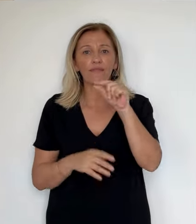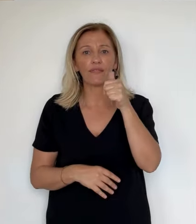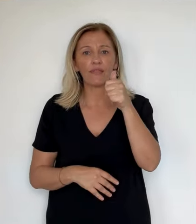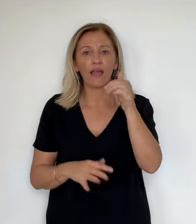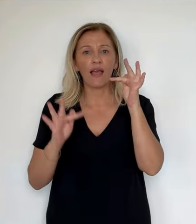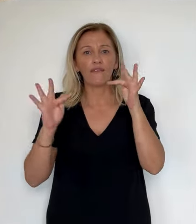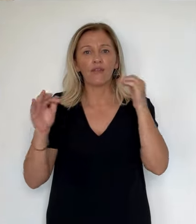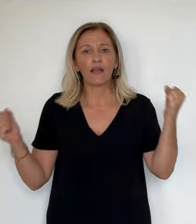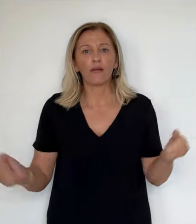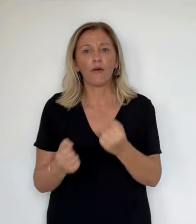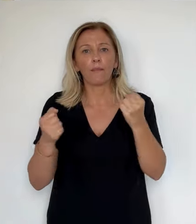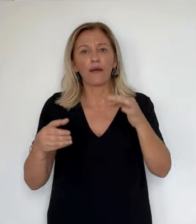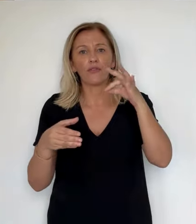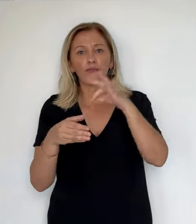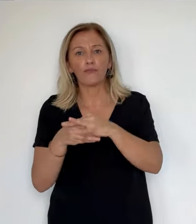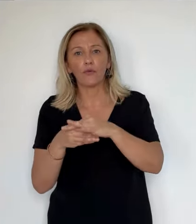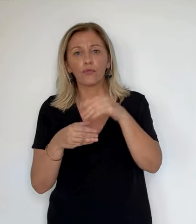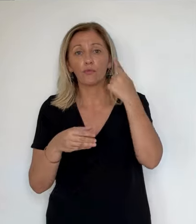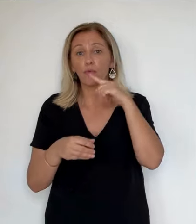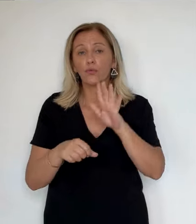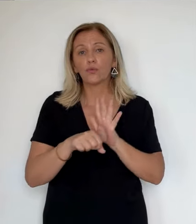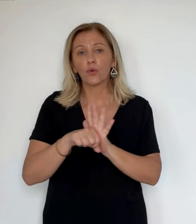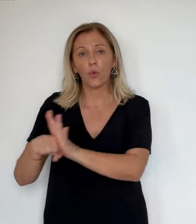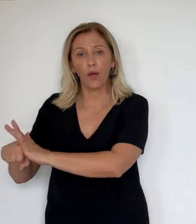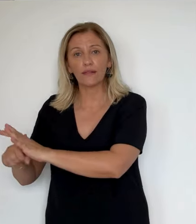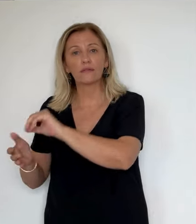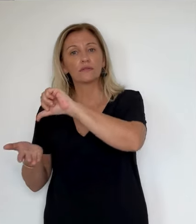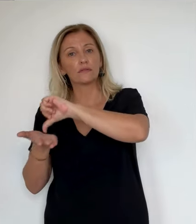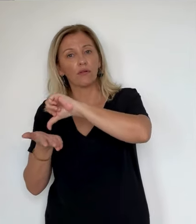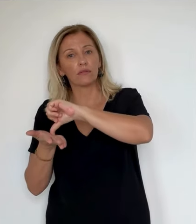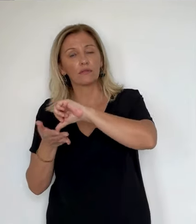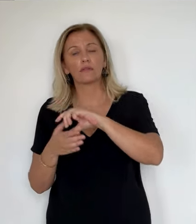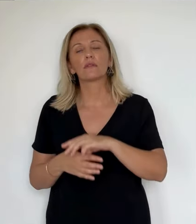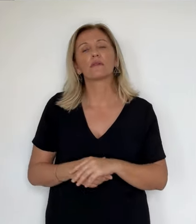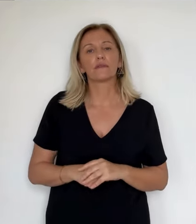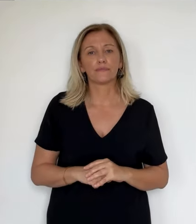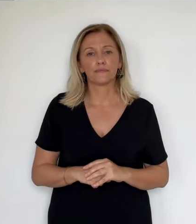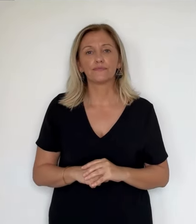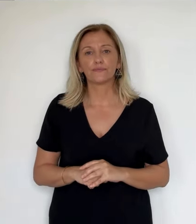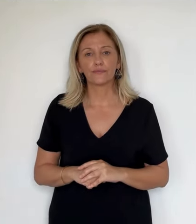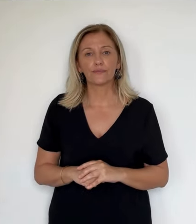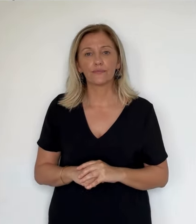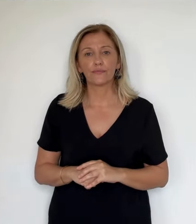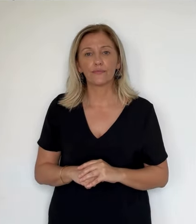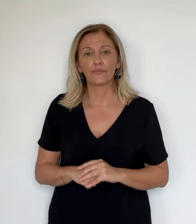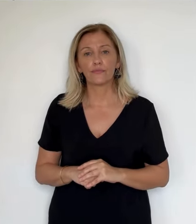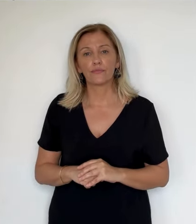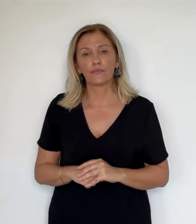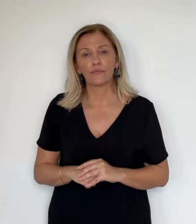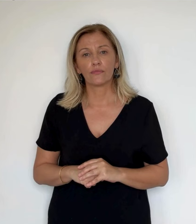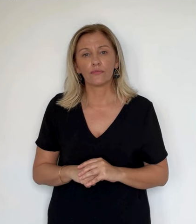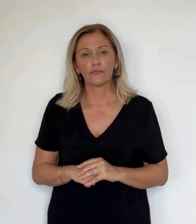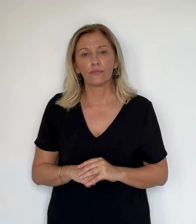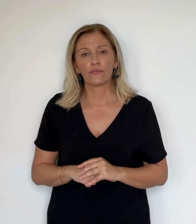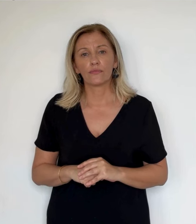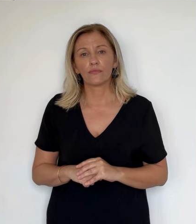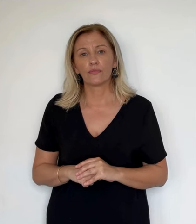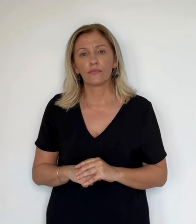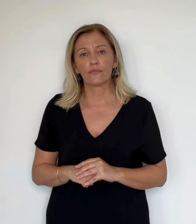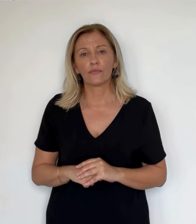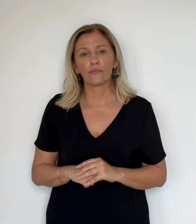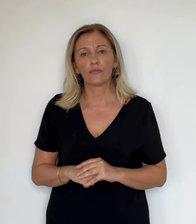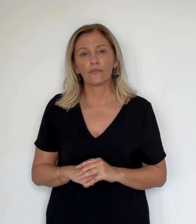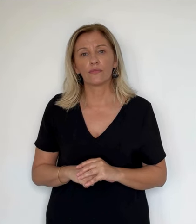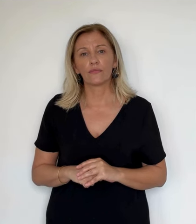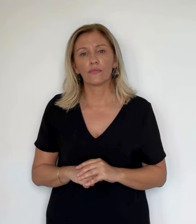candidature de Michel Barnier lors de la campagne des primaires de la droite et du centre en 2021. Je l'avais vraiment sensibilisé, et je crois